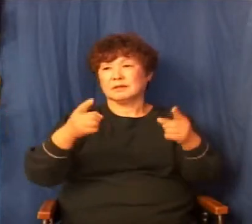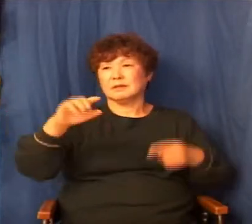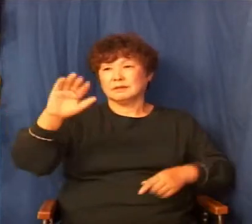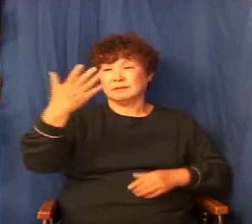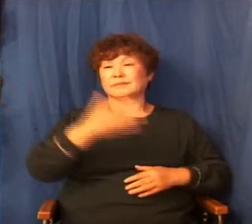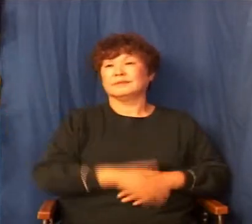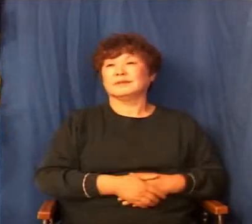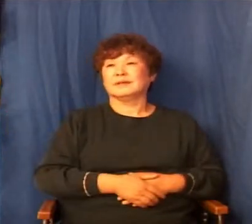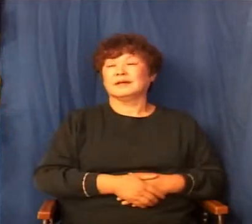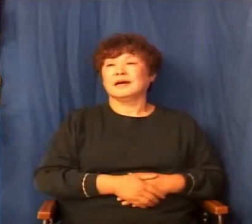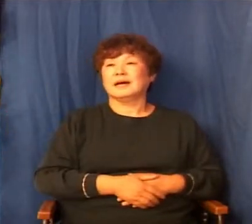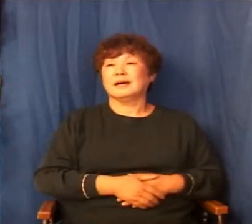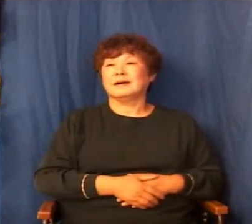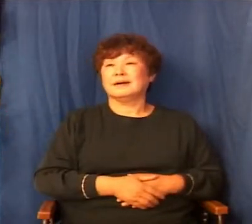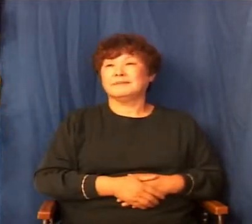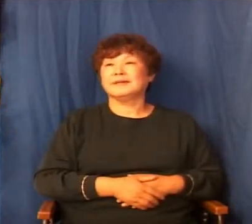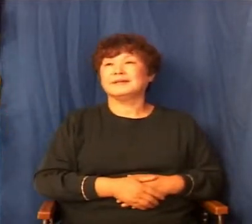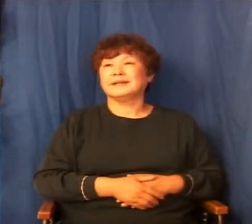안 믿어지나요?